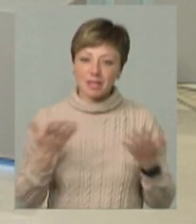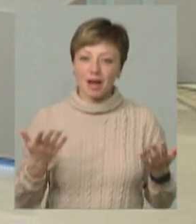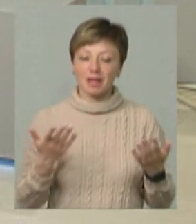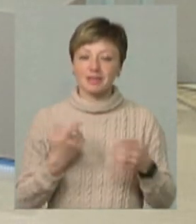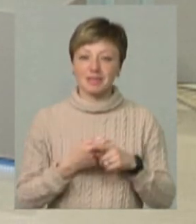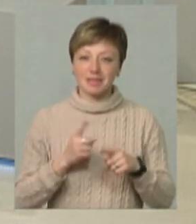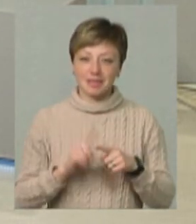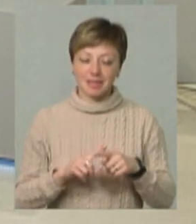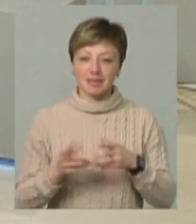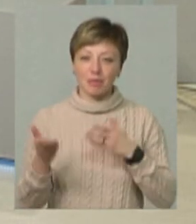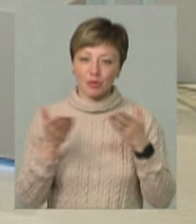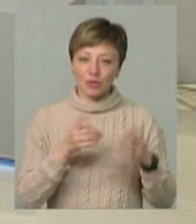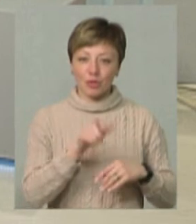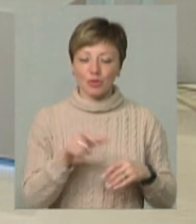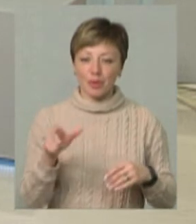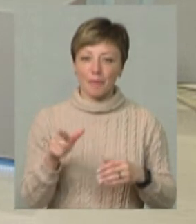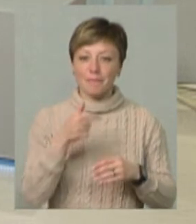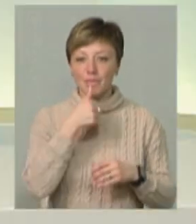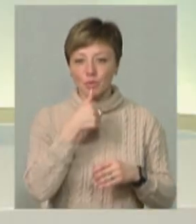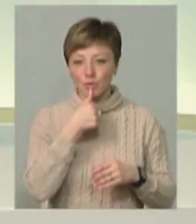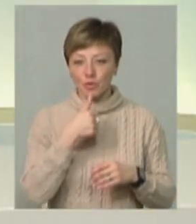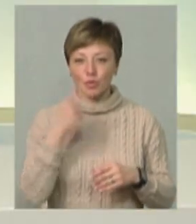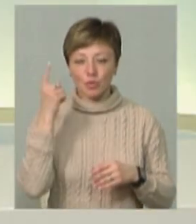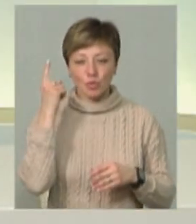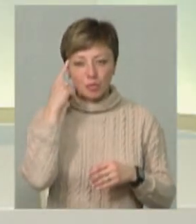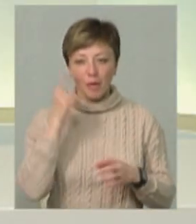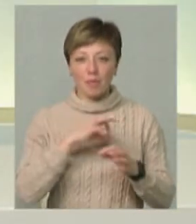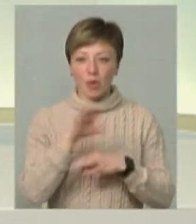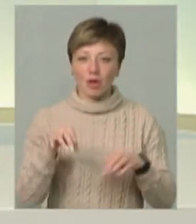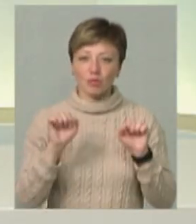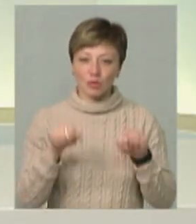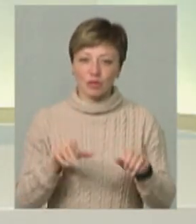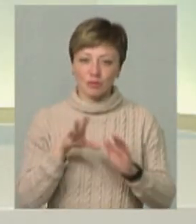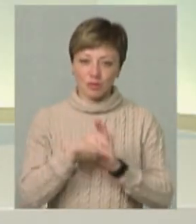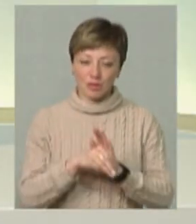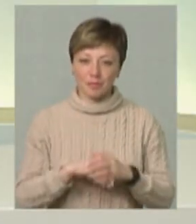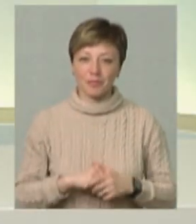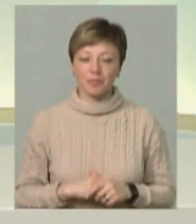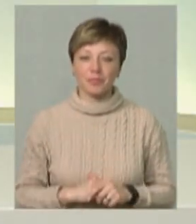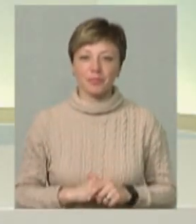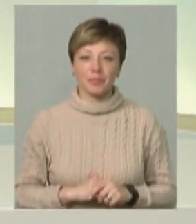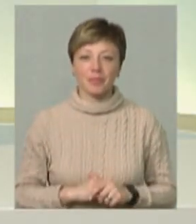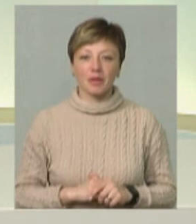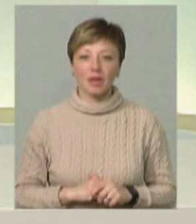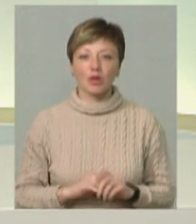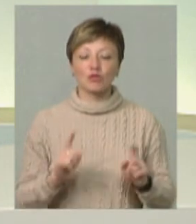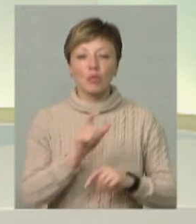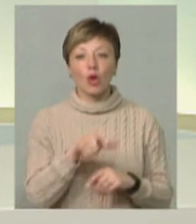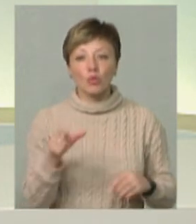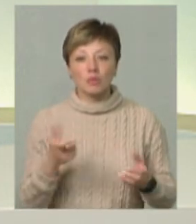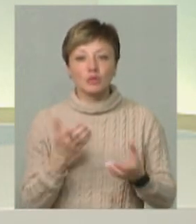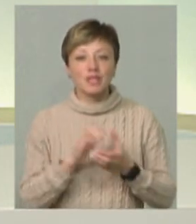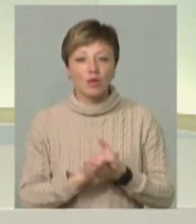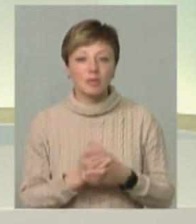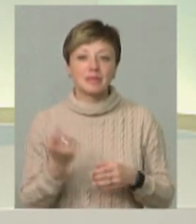На це і запросити людей і навіть було б скоштувати. Я думаю, що такий проєкт теж можна розкрутити для того, щоб люди ознайомилися